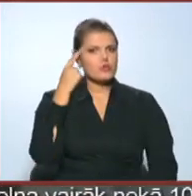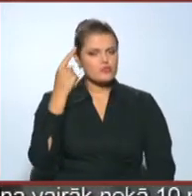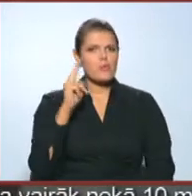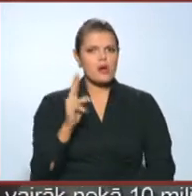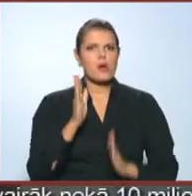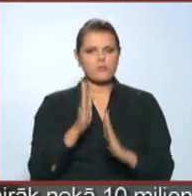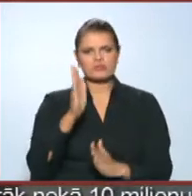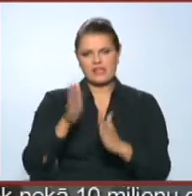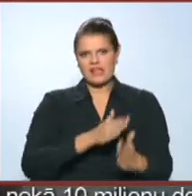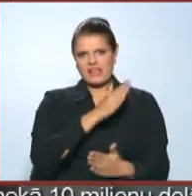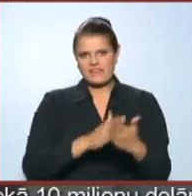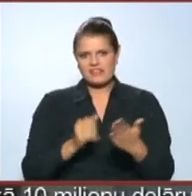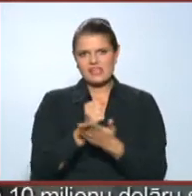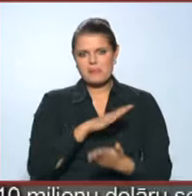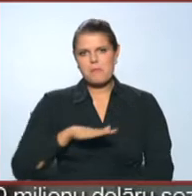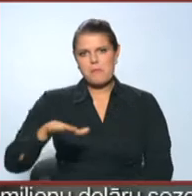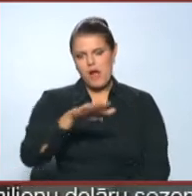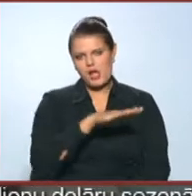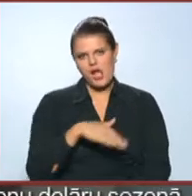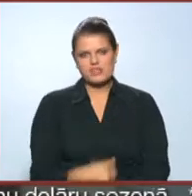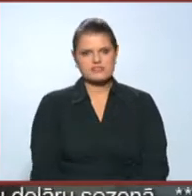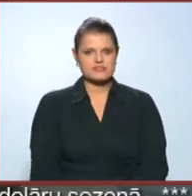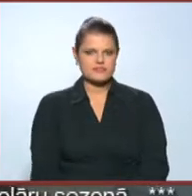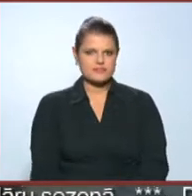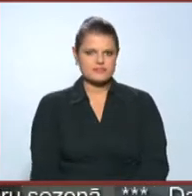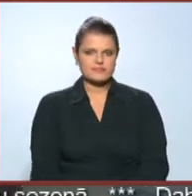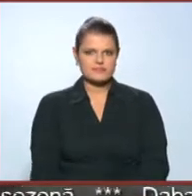pagastu likvidāciju. Un situāciju skaidroja TV Spektrs.